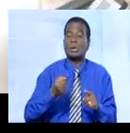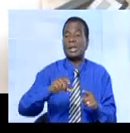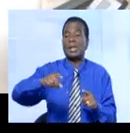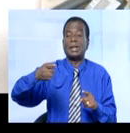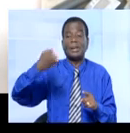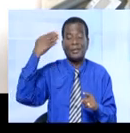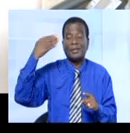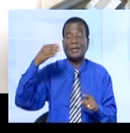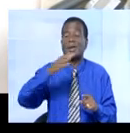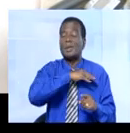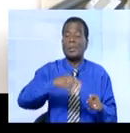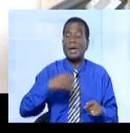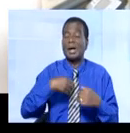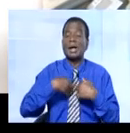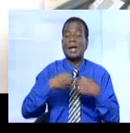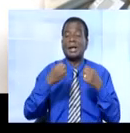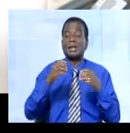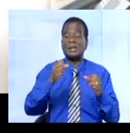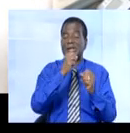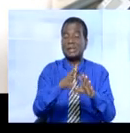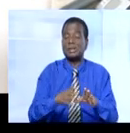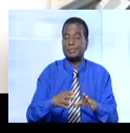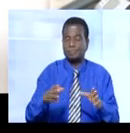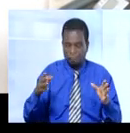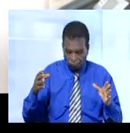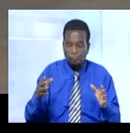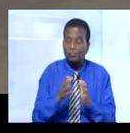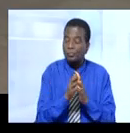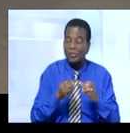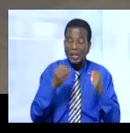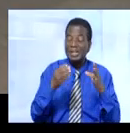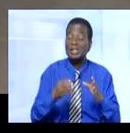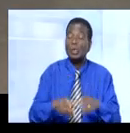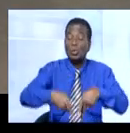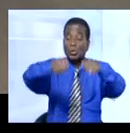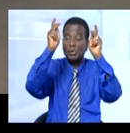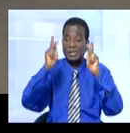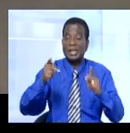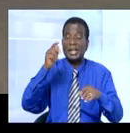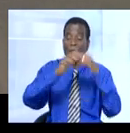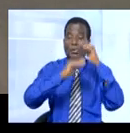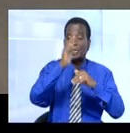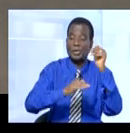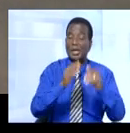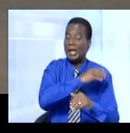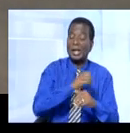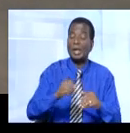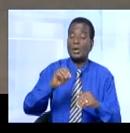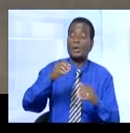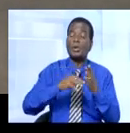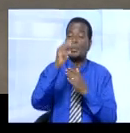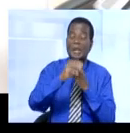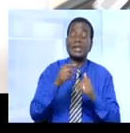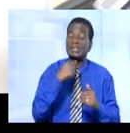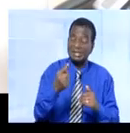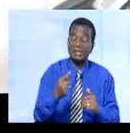maire a autorisé son service technique à lui proposer un arrêté d'annulation c'est ce qui a été fait le 14 mars dernier